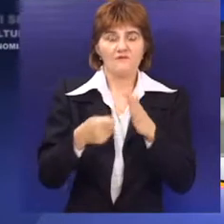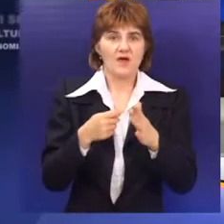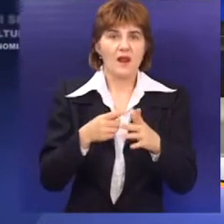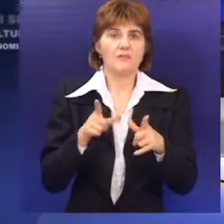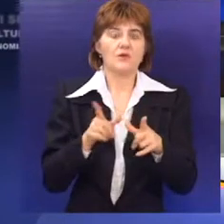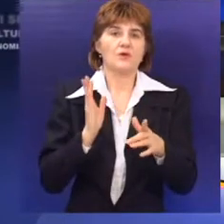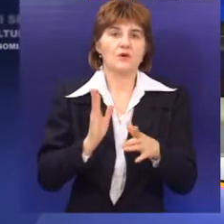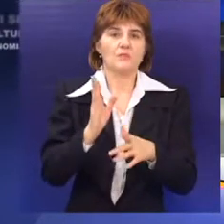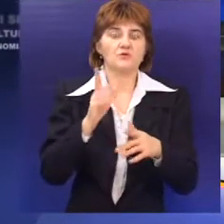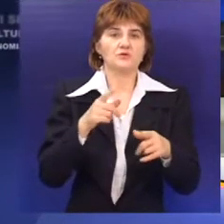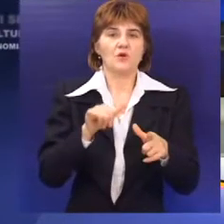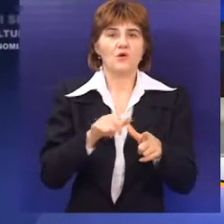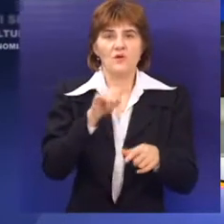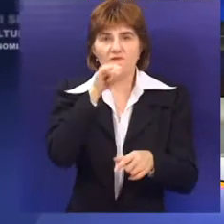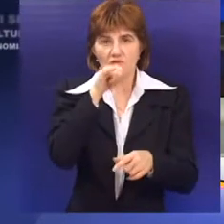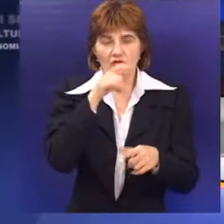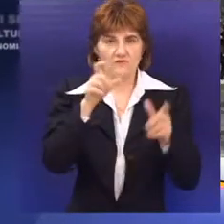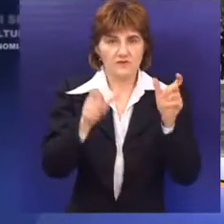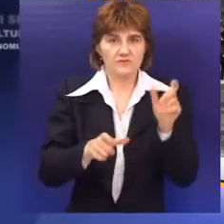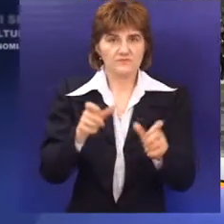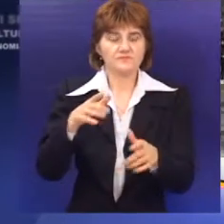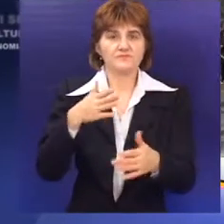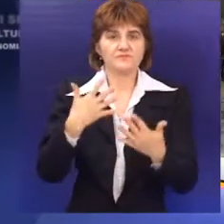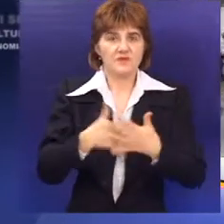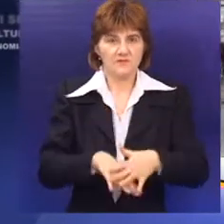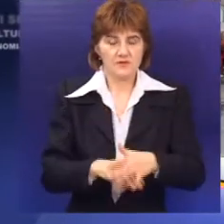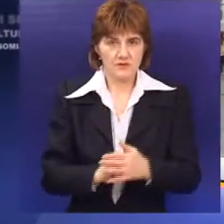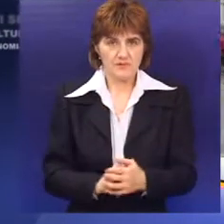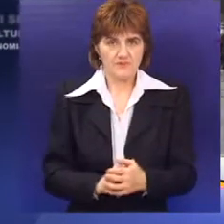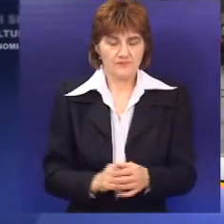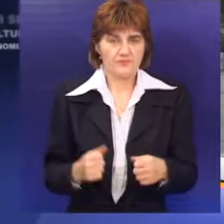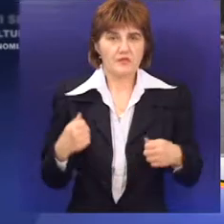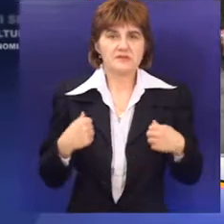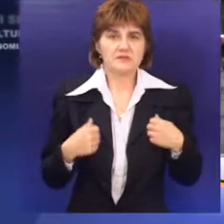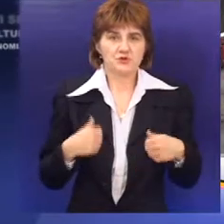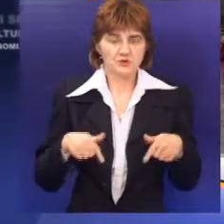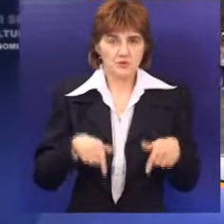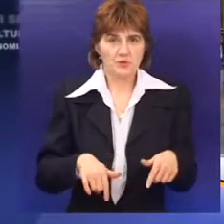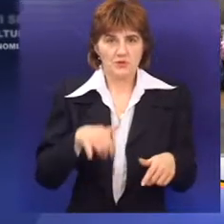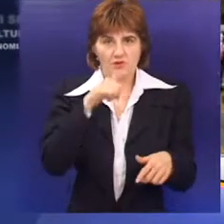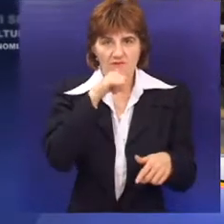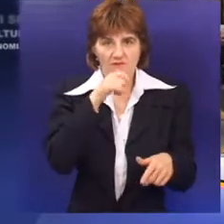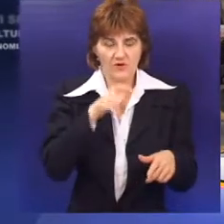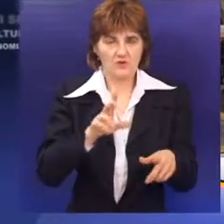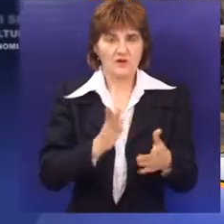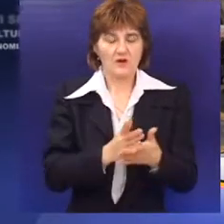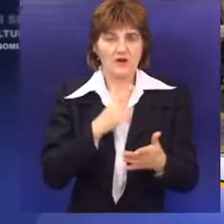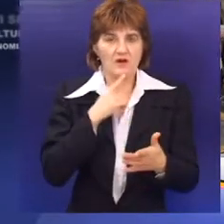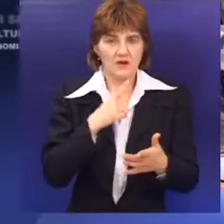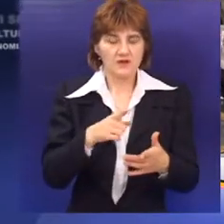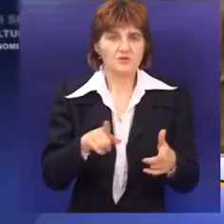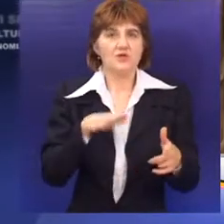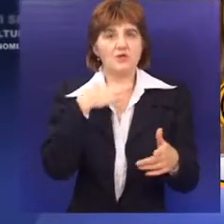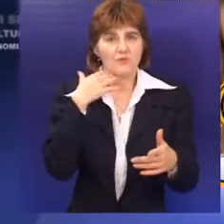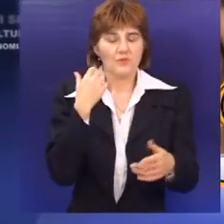pola veka rada i postojanja vodovoda. Subotički vodovod je dosta radio na edukaciji naših najmlađih sugrađena